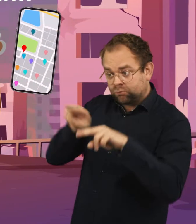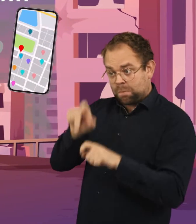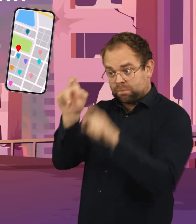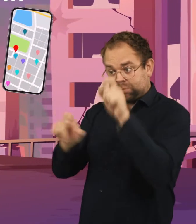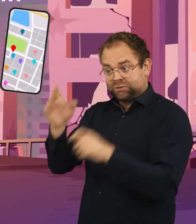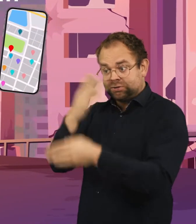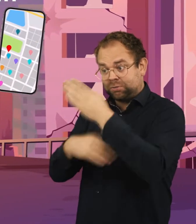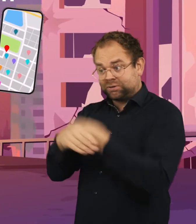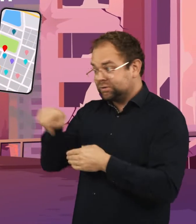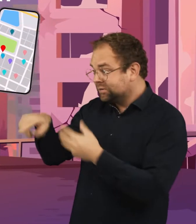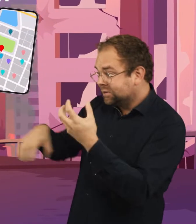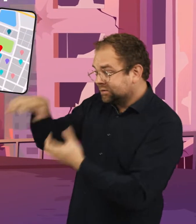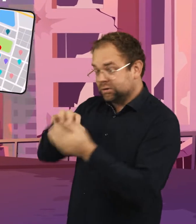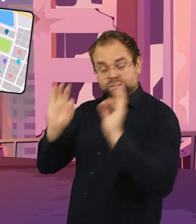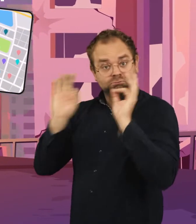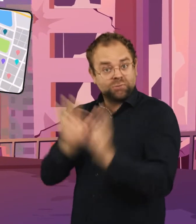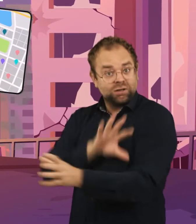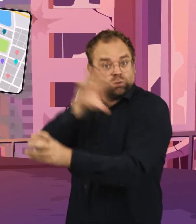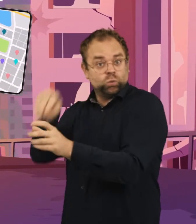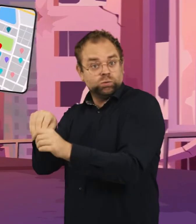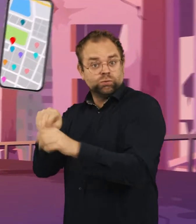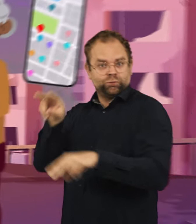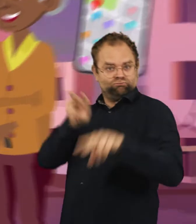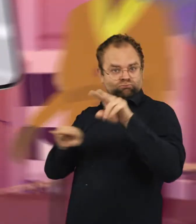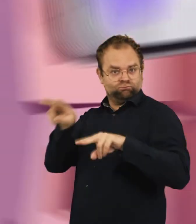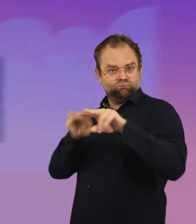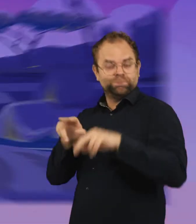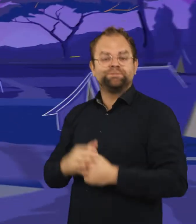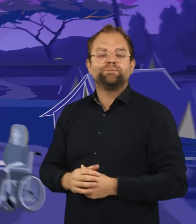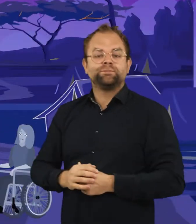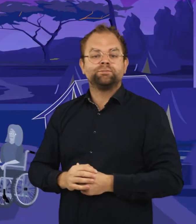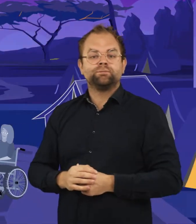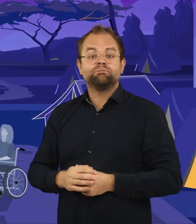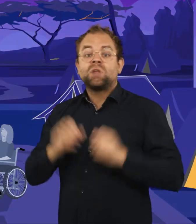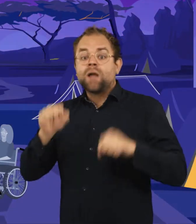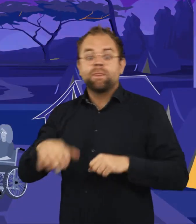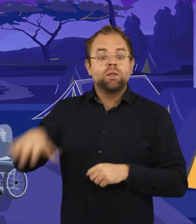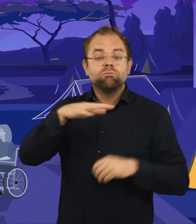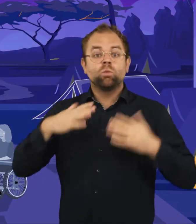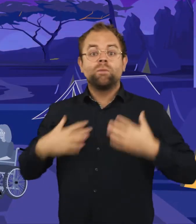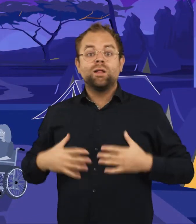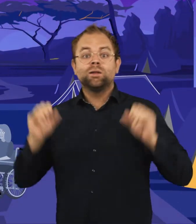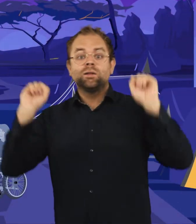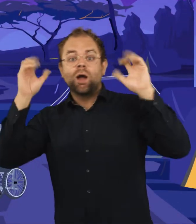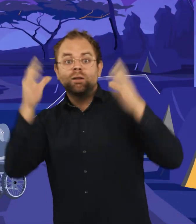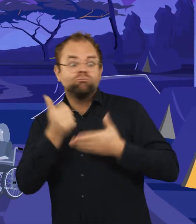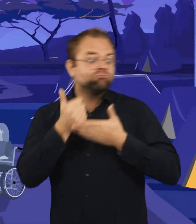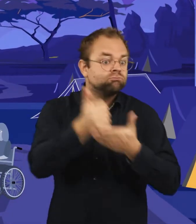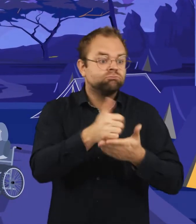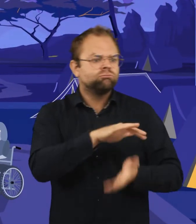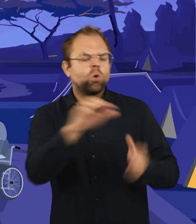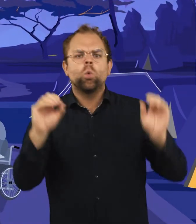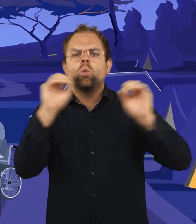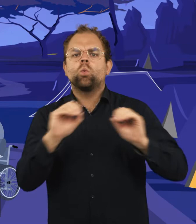altresì l'inclusione delle persone con disabilità durante la crisi. Anche in situazioni umanitarie dove non esistono